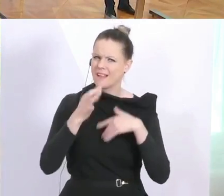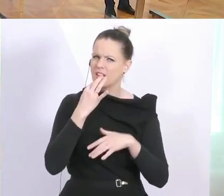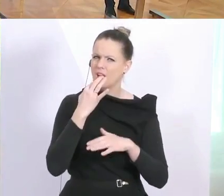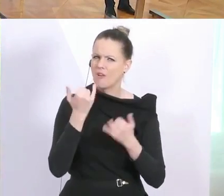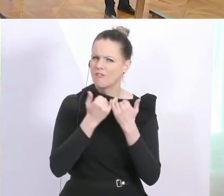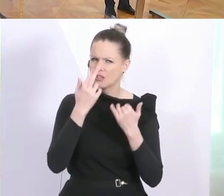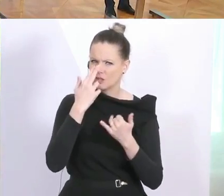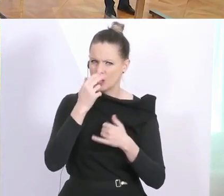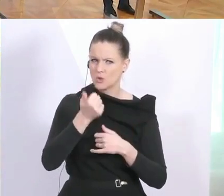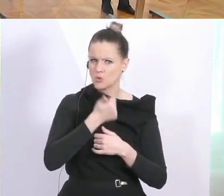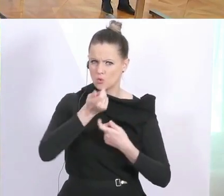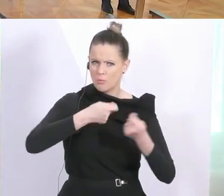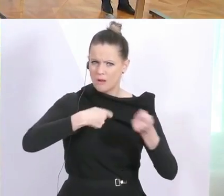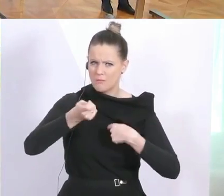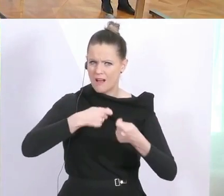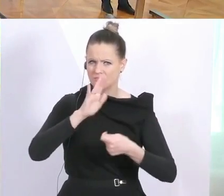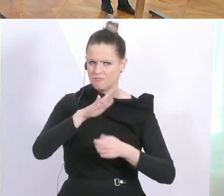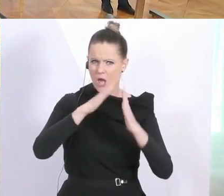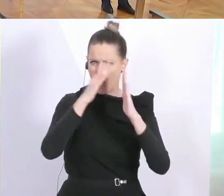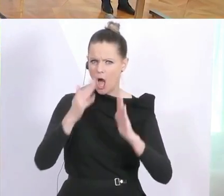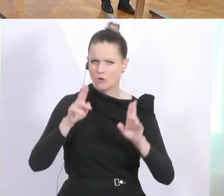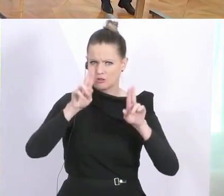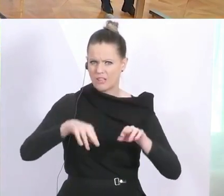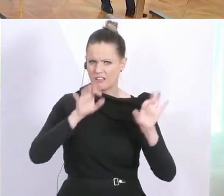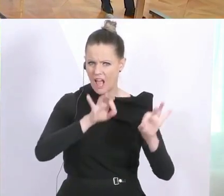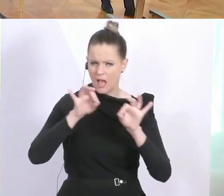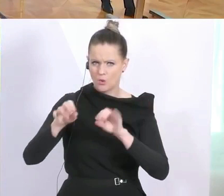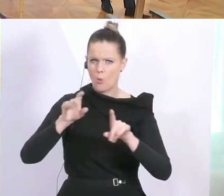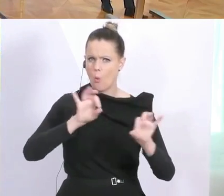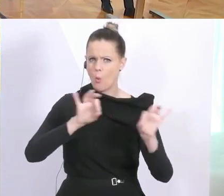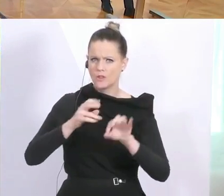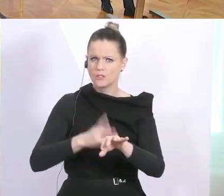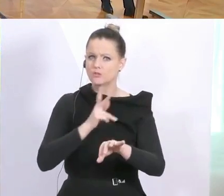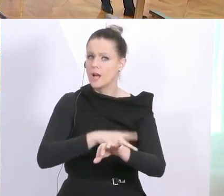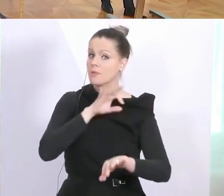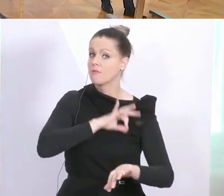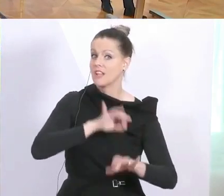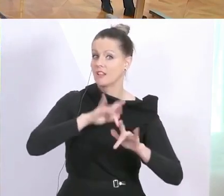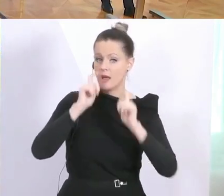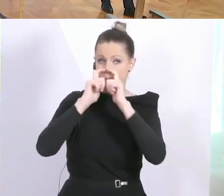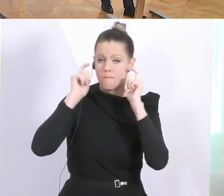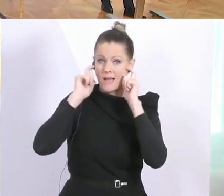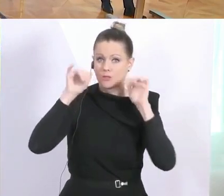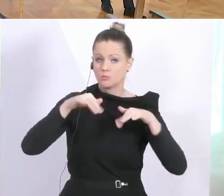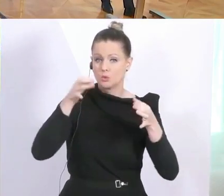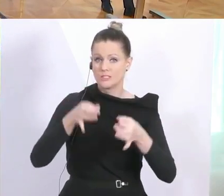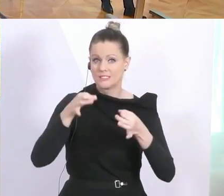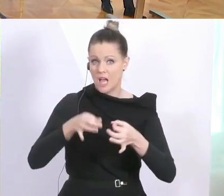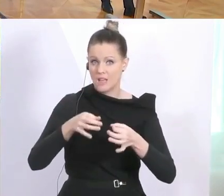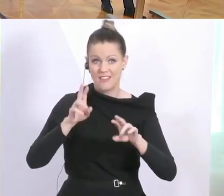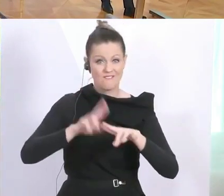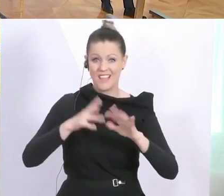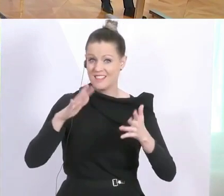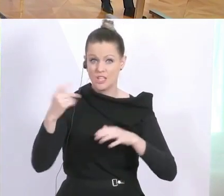Sollen das Supermärkte jetzt im Rahmen ihres Hausrechts anordnen oder soll es eine staatliche Verpflichtung geben, diese Masken zu tragen, wo dann auch Strafen drohen,